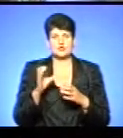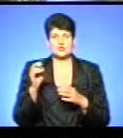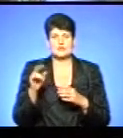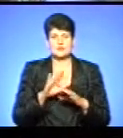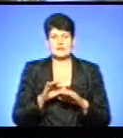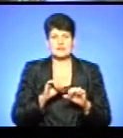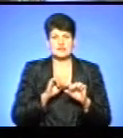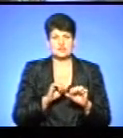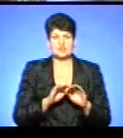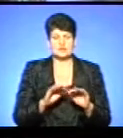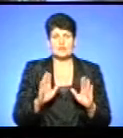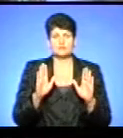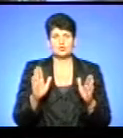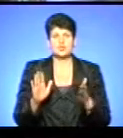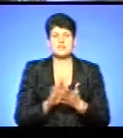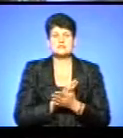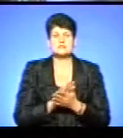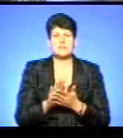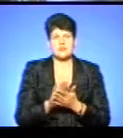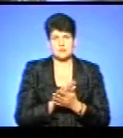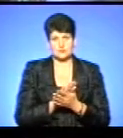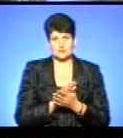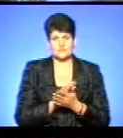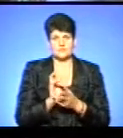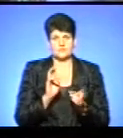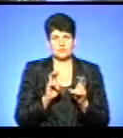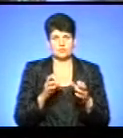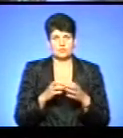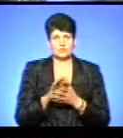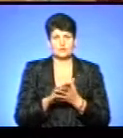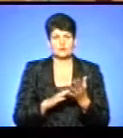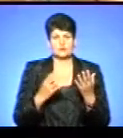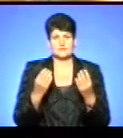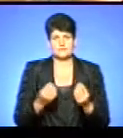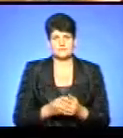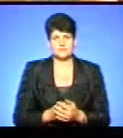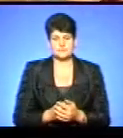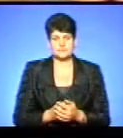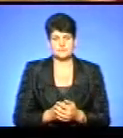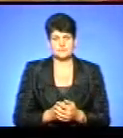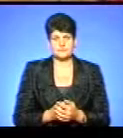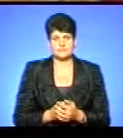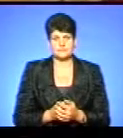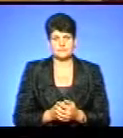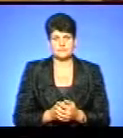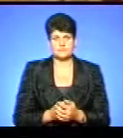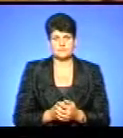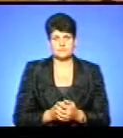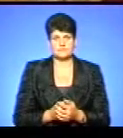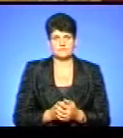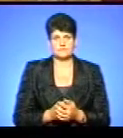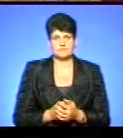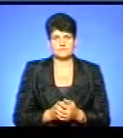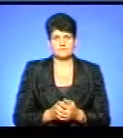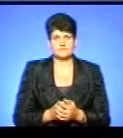дітей будуть безплатно відвідувати групу продовженого дня. Сітлана Шумна, Юрій Багрій, новини.